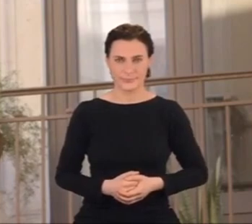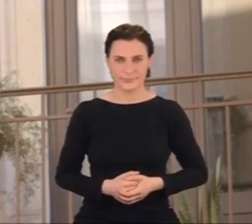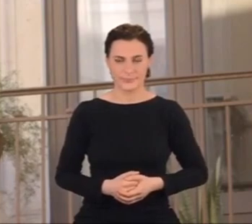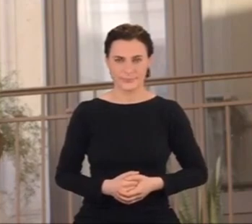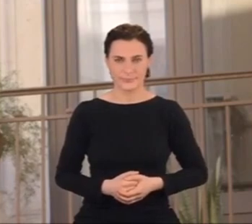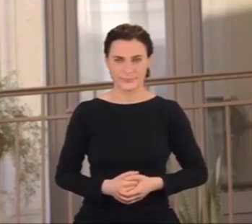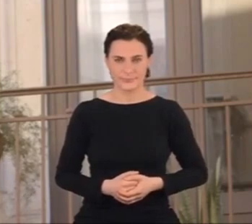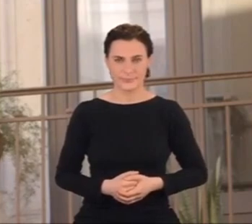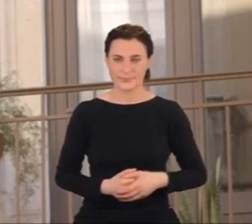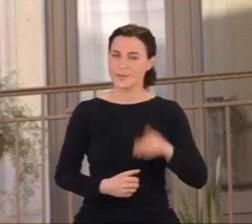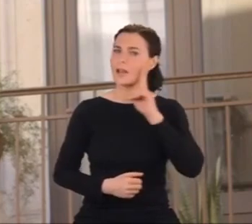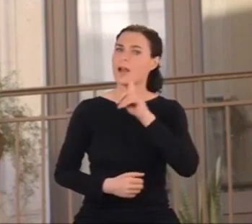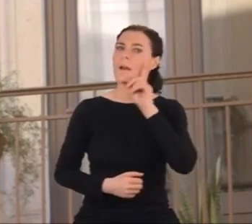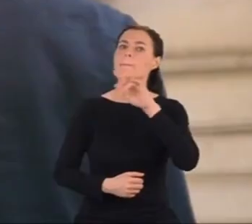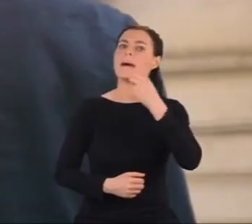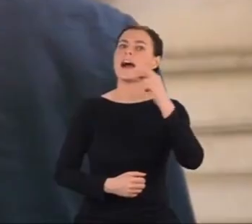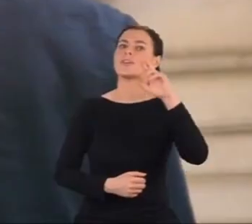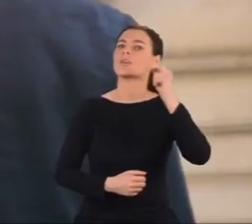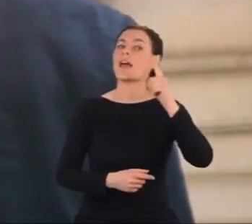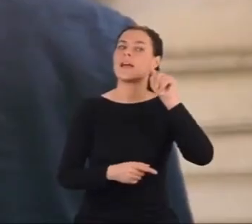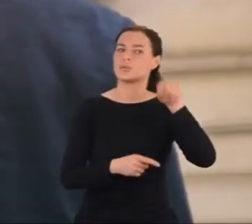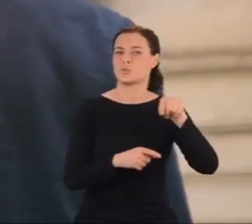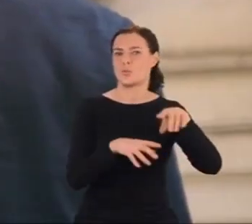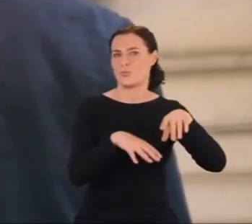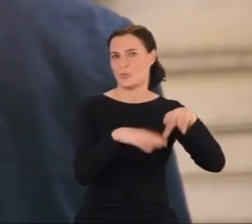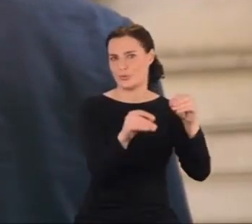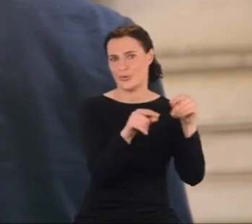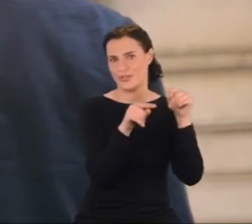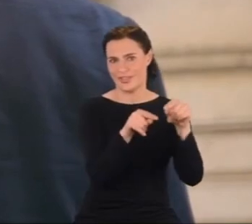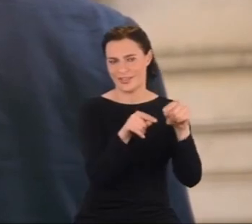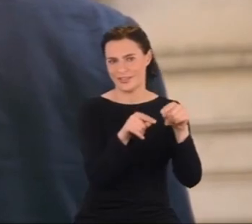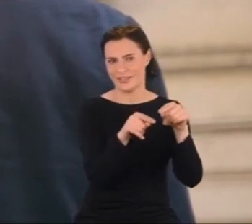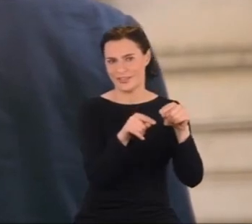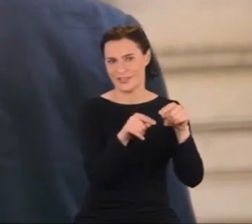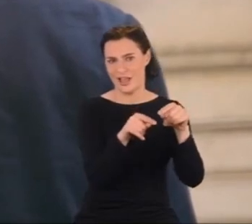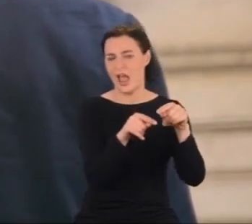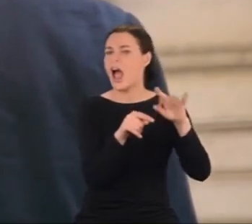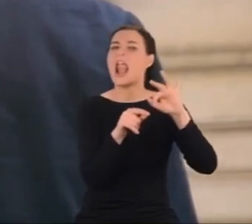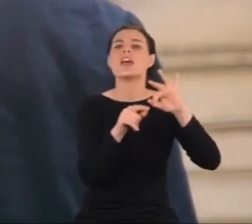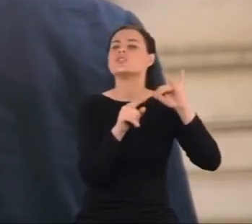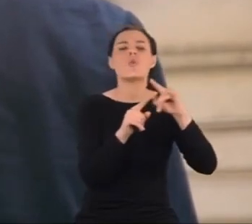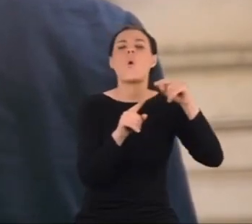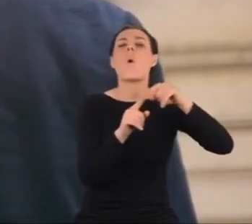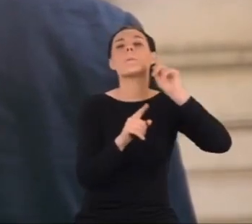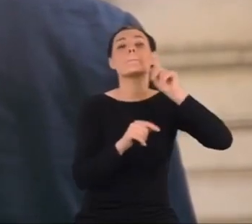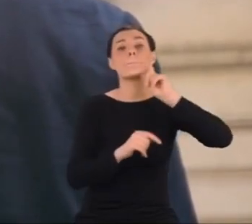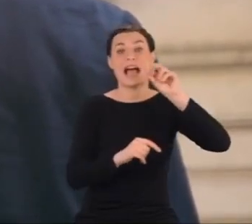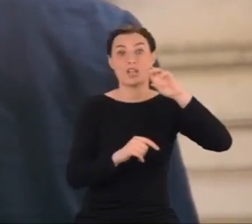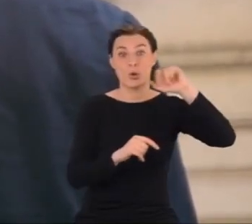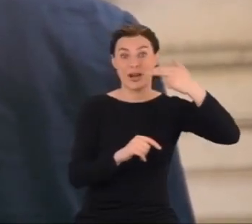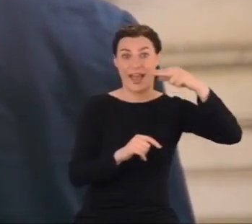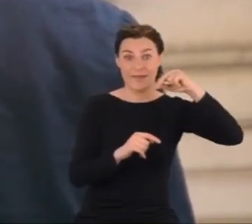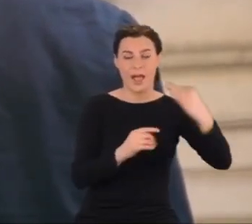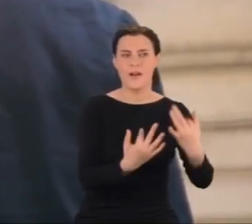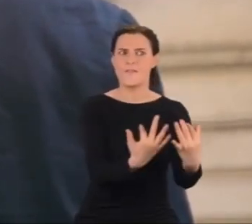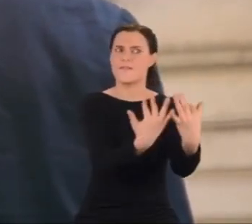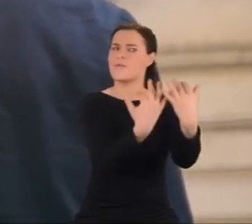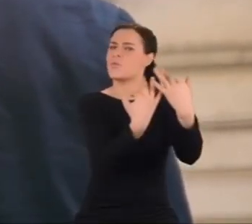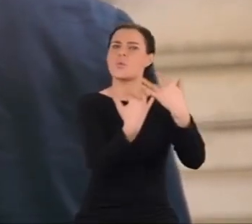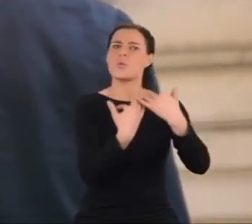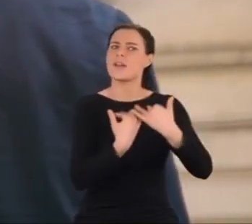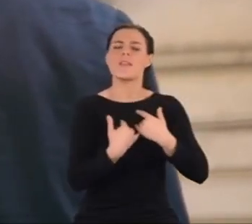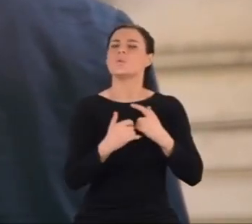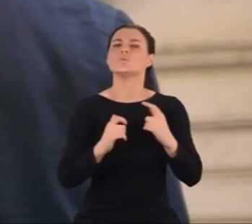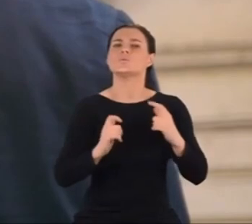Dla Majorany wszystko zaczęło się tutaj, ale to, co go ukształtowało, bo trzeba brać pod